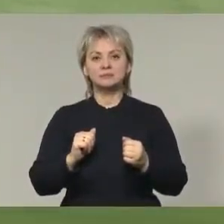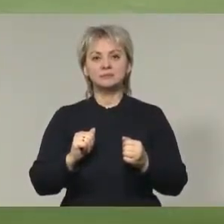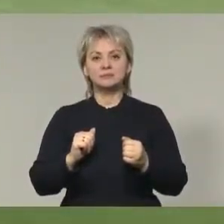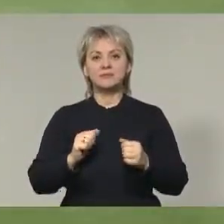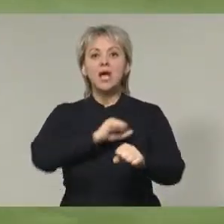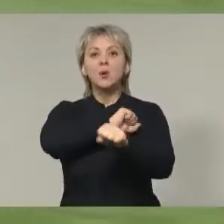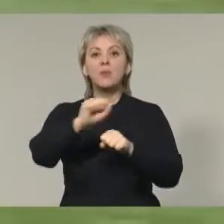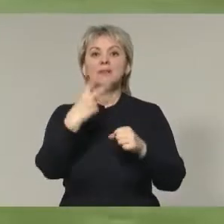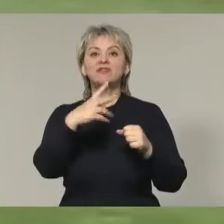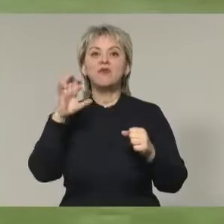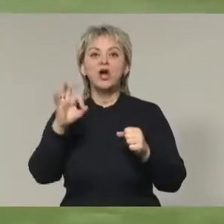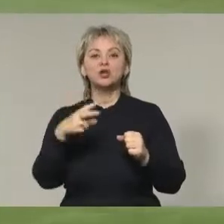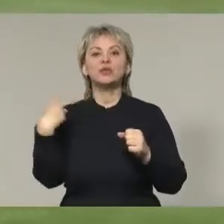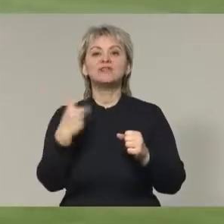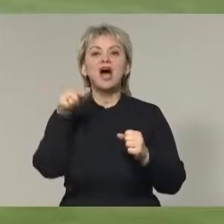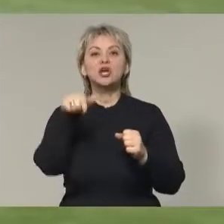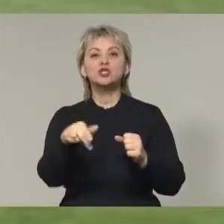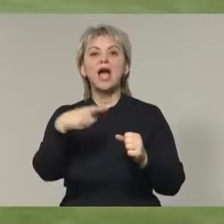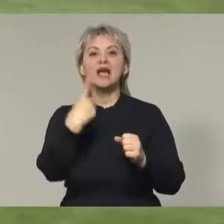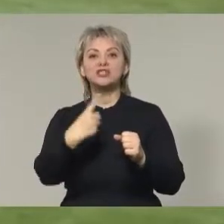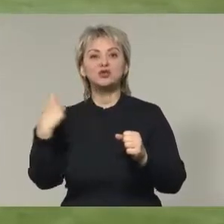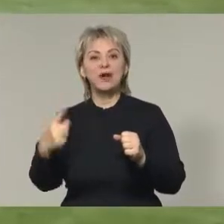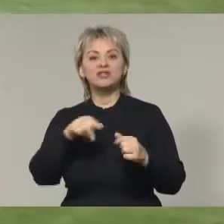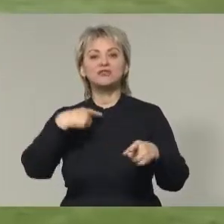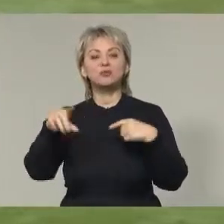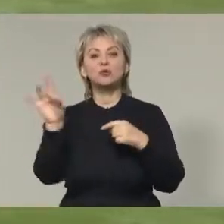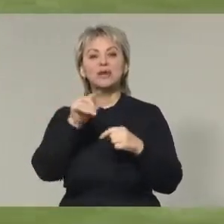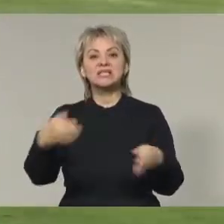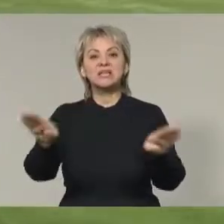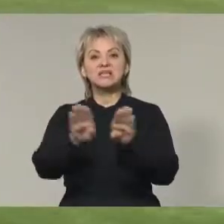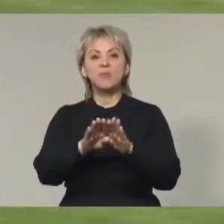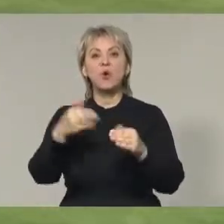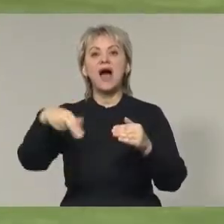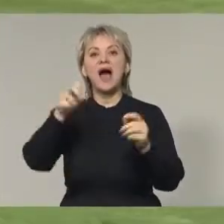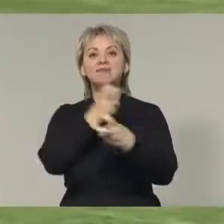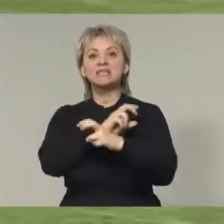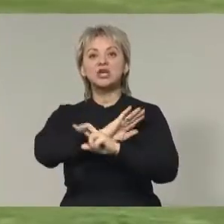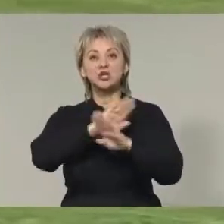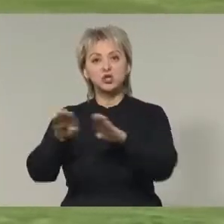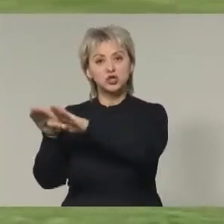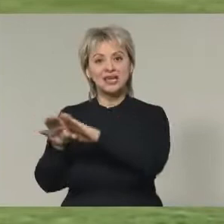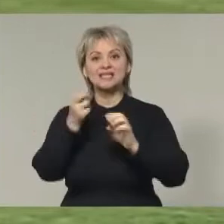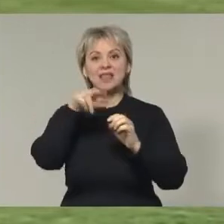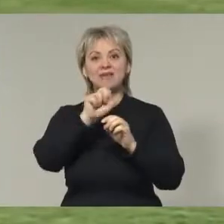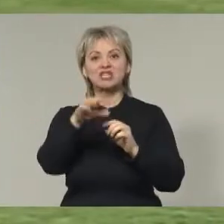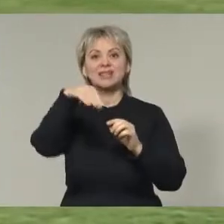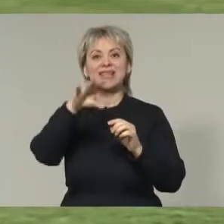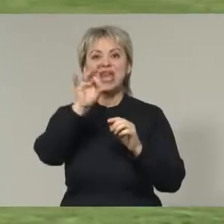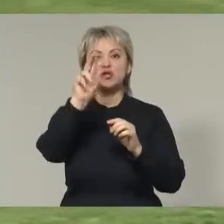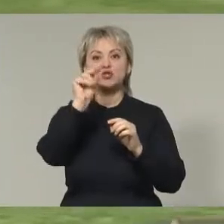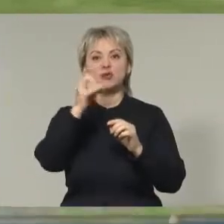Победа 2-0 и дважды по 1-1. Футбольный Ростов закрыл сбор в Австрии ничьей со словацким тренчином.